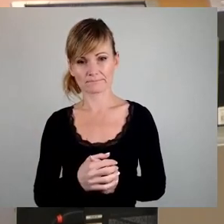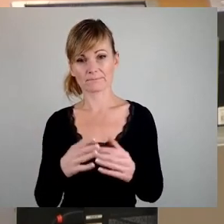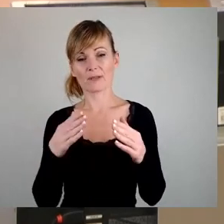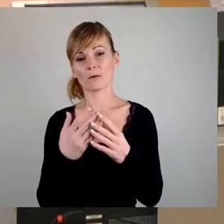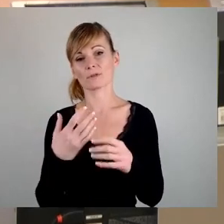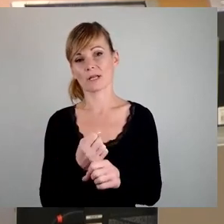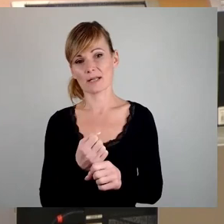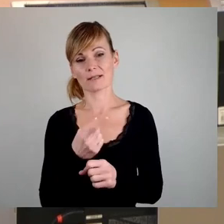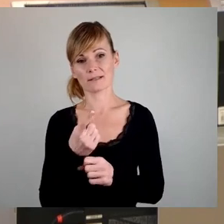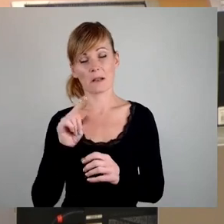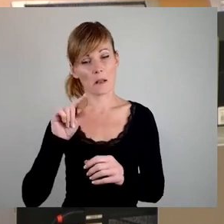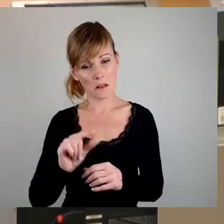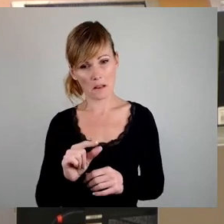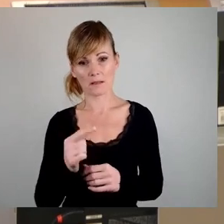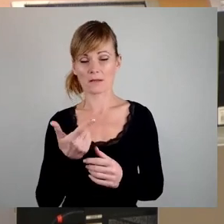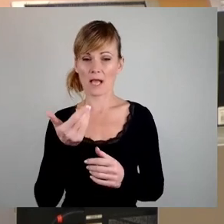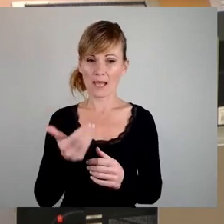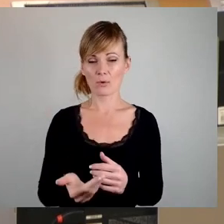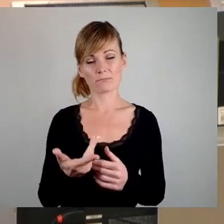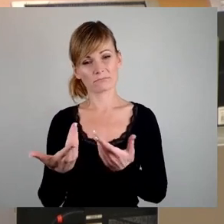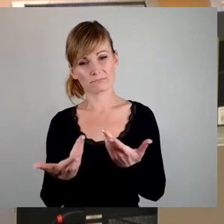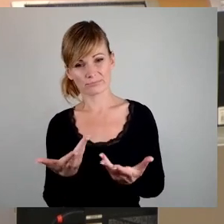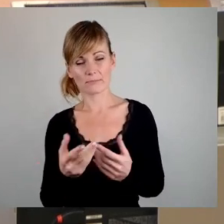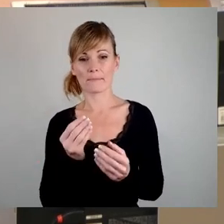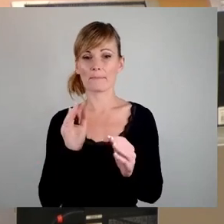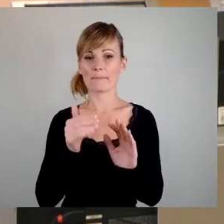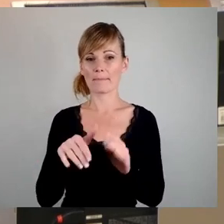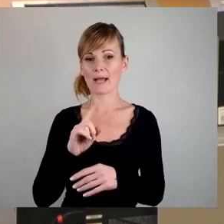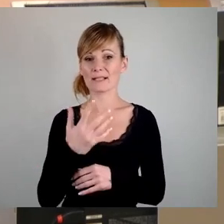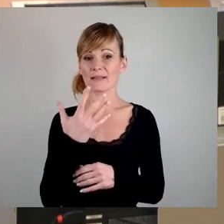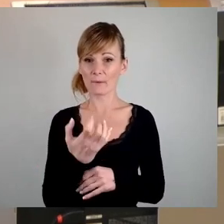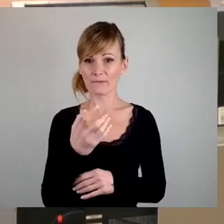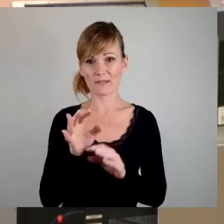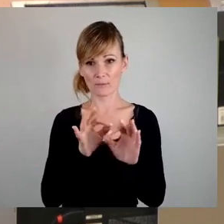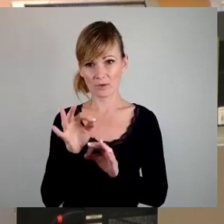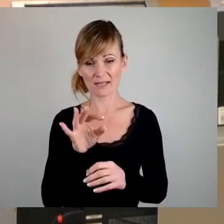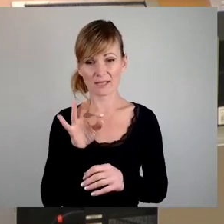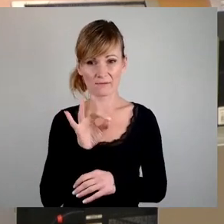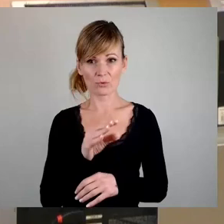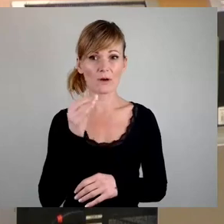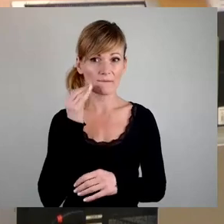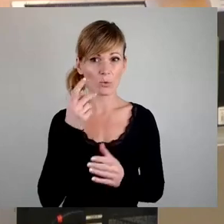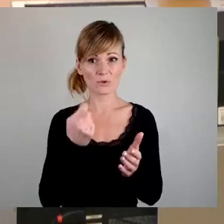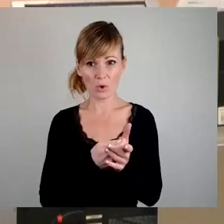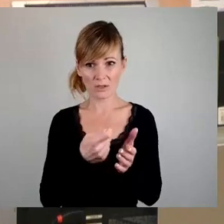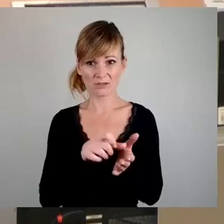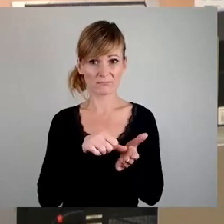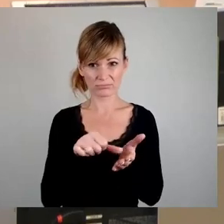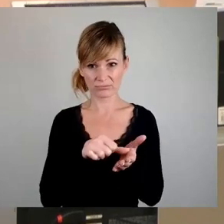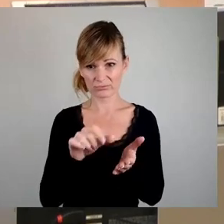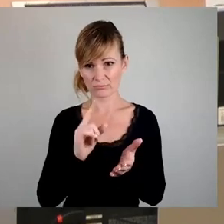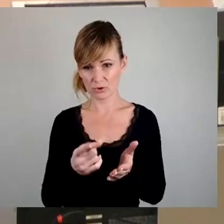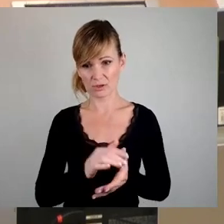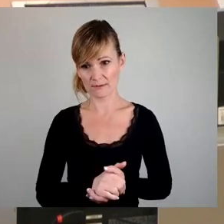niedrigen Einkommen, dass sie also mehr als 50 Prozent ihres Einkommens für die Wohnkosten aufwenden müssen. Diese